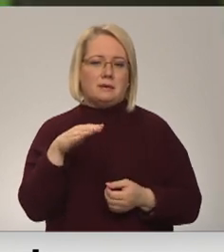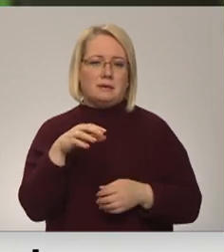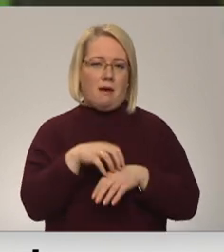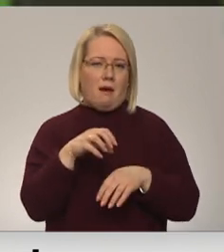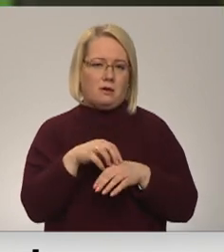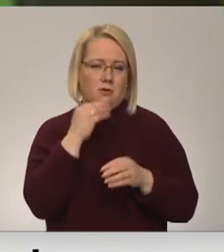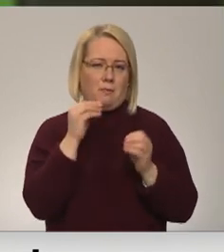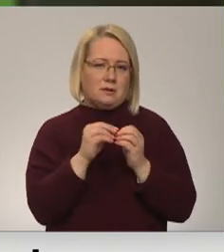Reinis Žagariņš, Vidzemes televīzi.